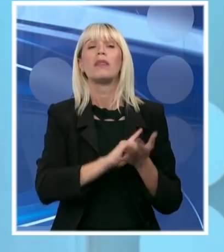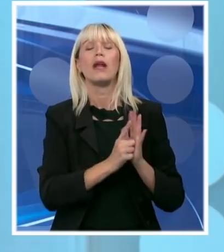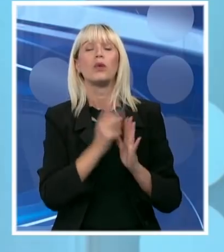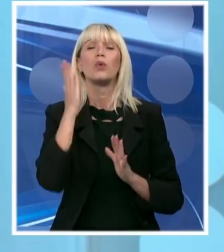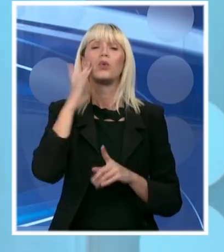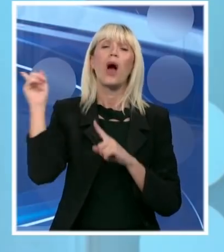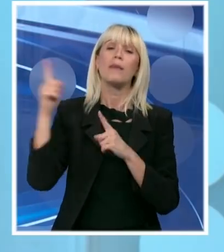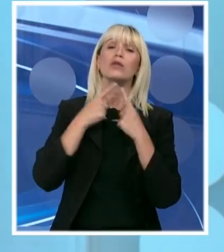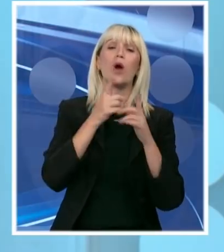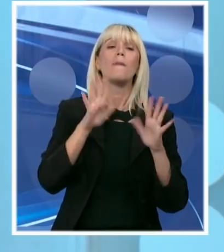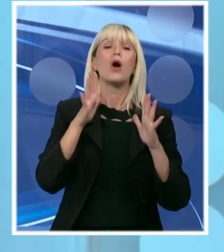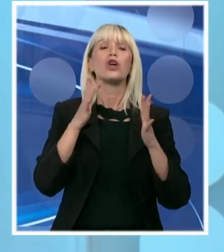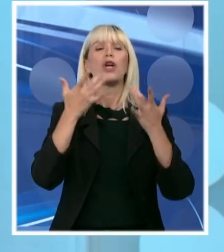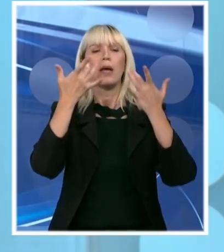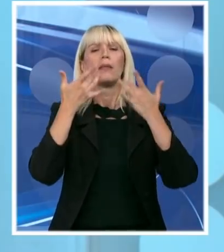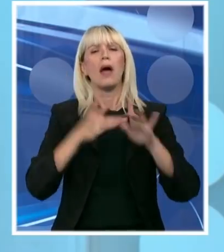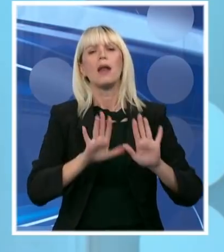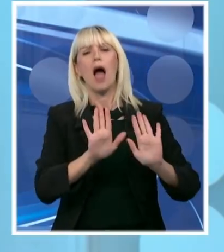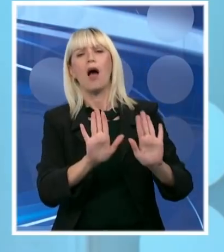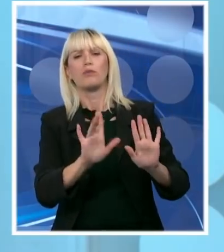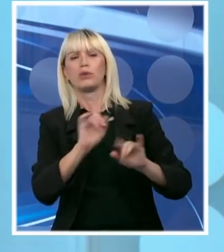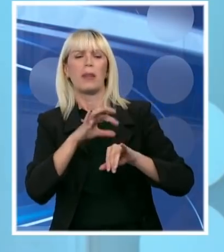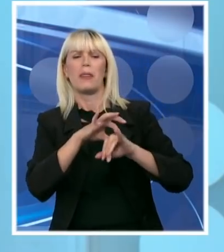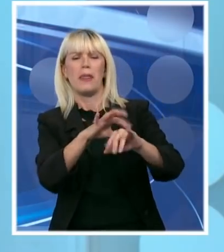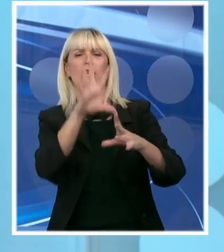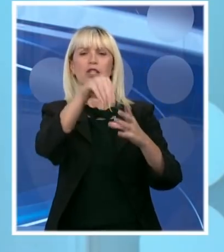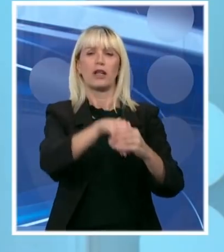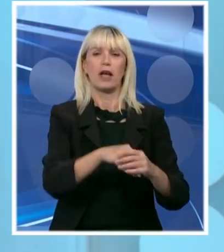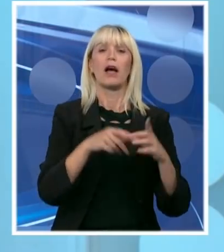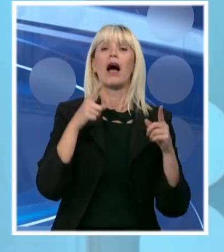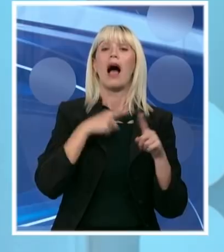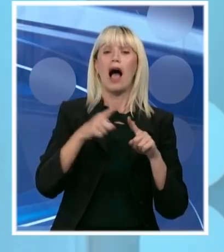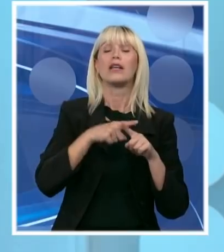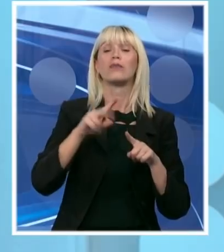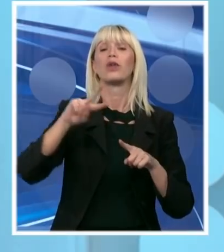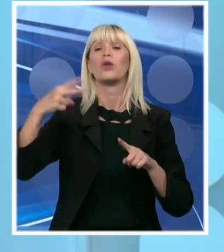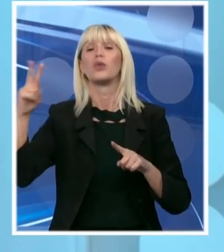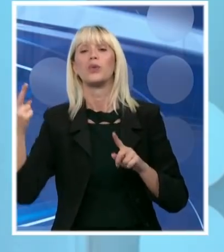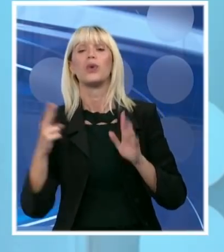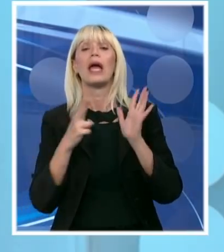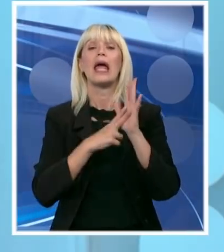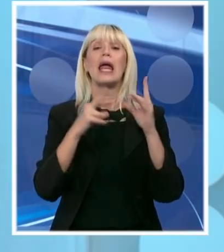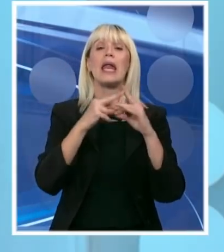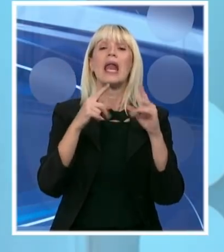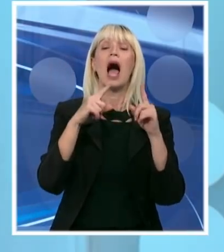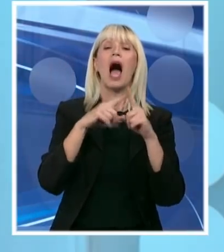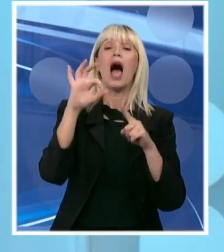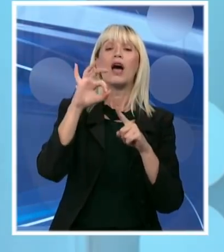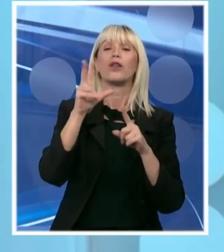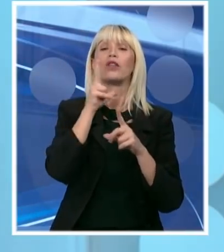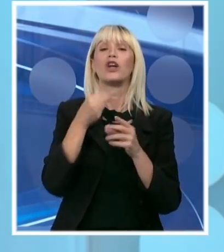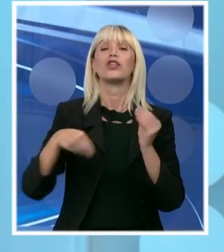postoji mogućnost da napuste bondstil. To je izazvalo dodatno da ostali NATO partneri žele da ulažu više u podršku i pomoć